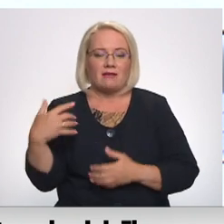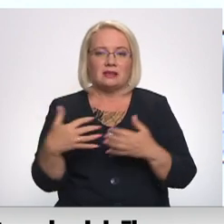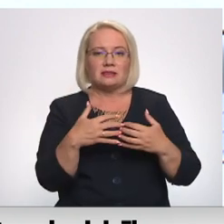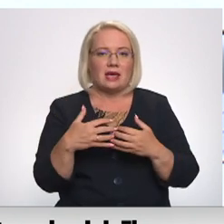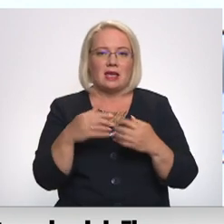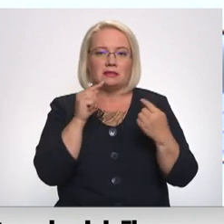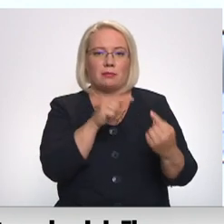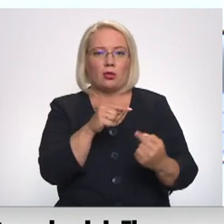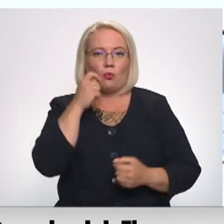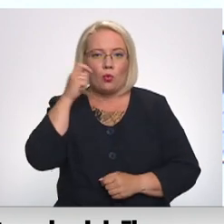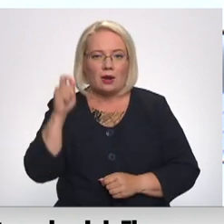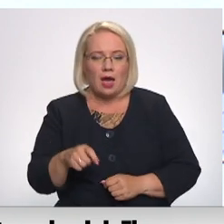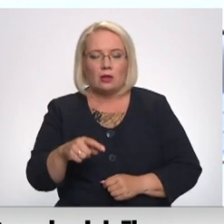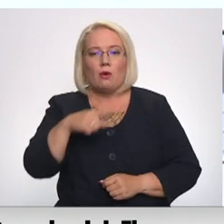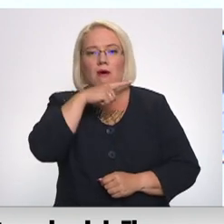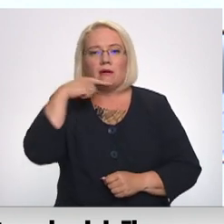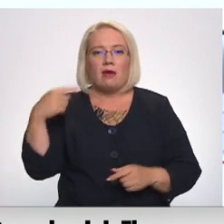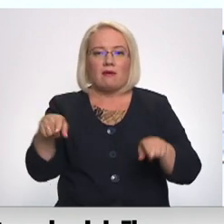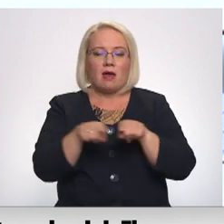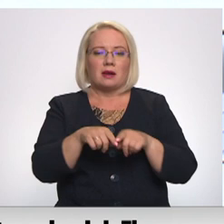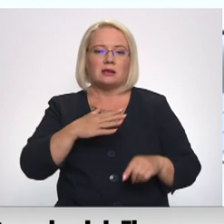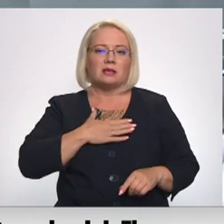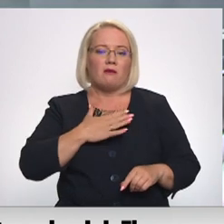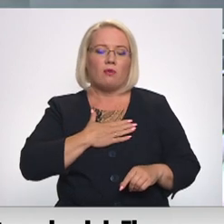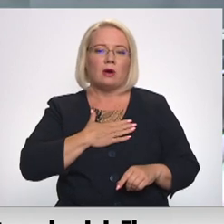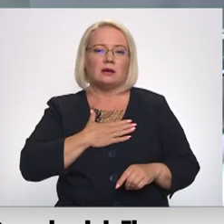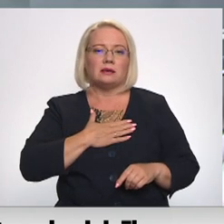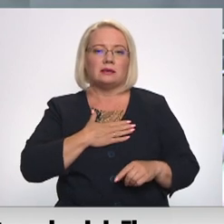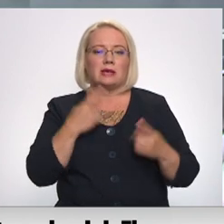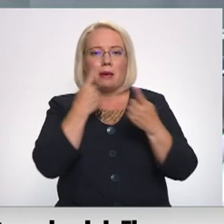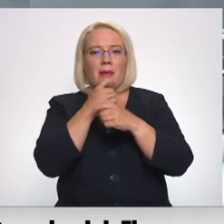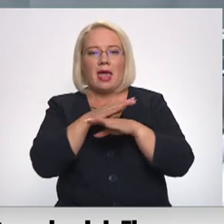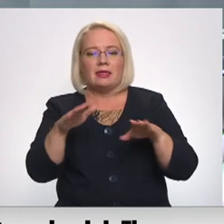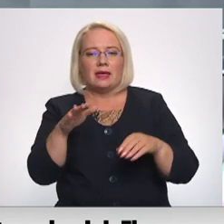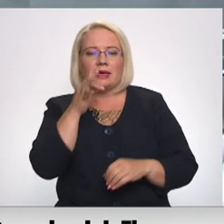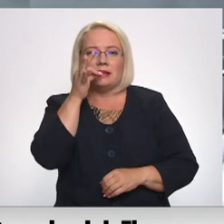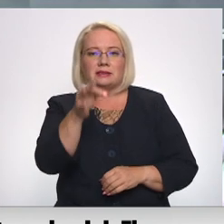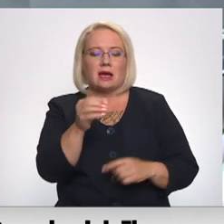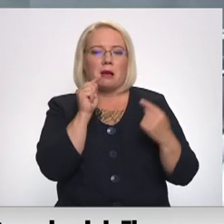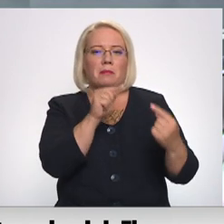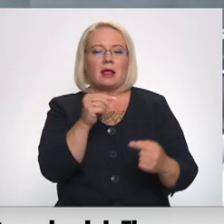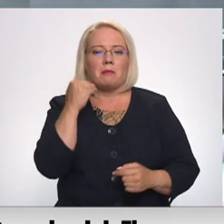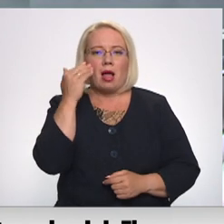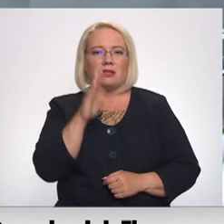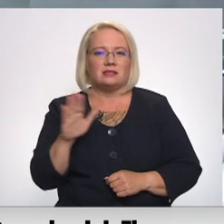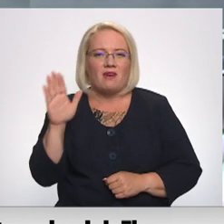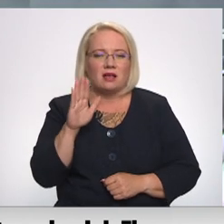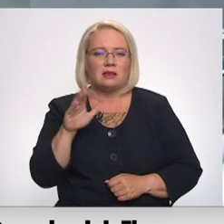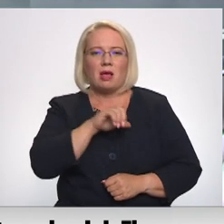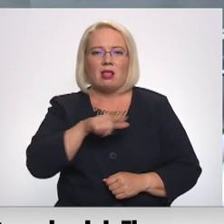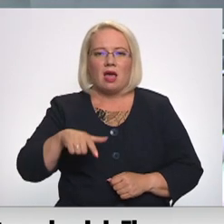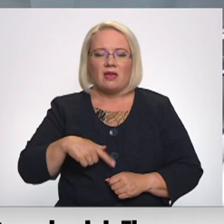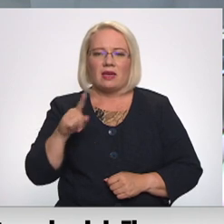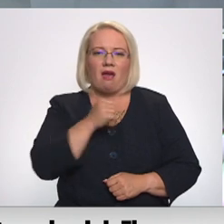Ukraina. Krievija arī savos, teiksim, viņa medī pārsāv izteikumos pret Baltijas valstīm un Latviju ir visai